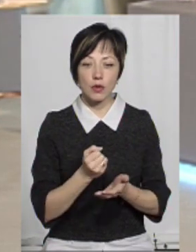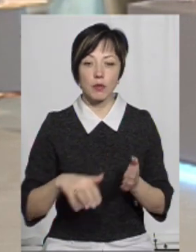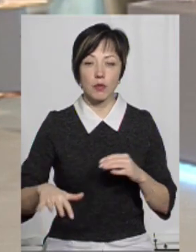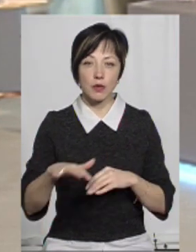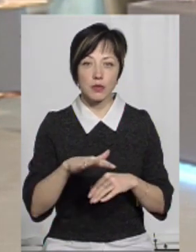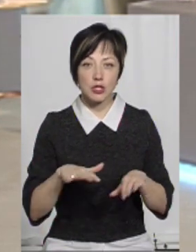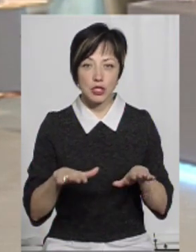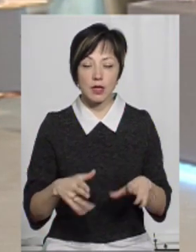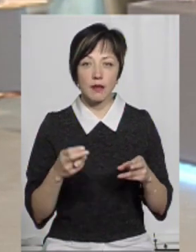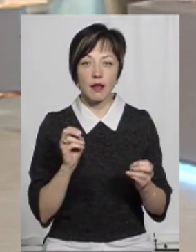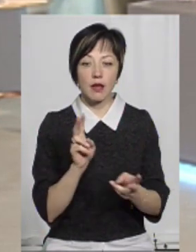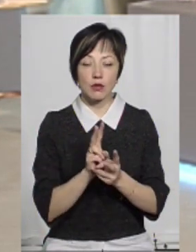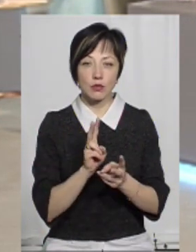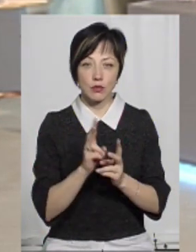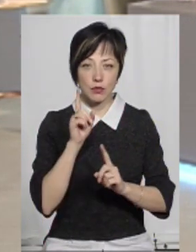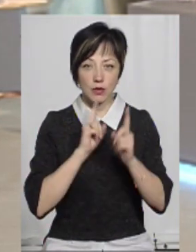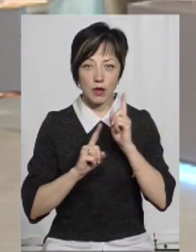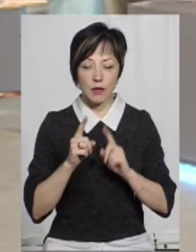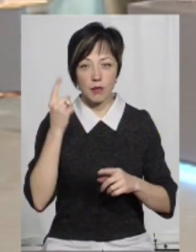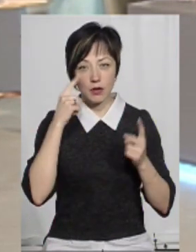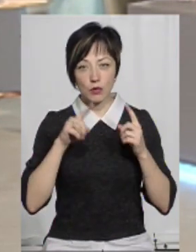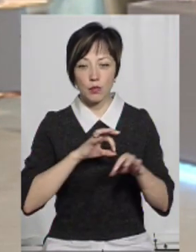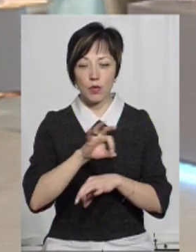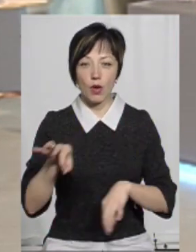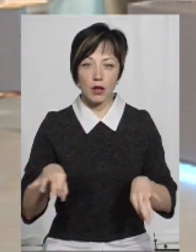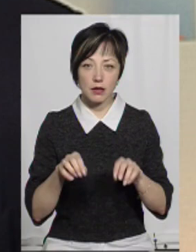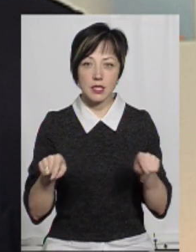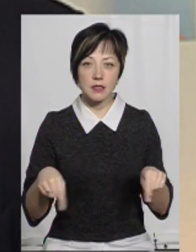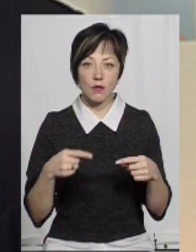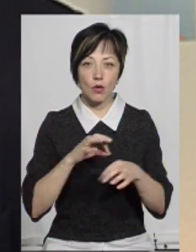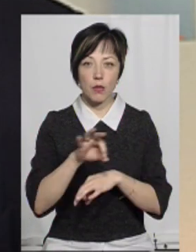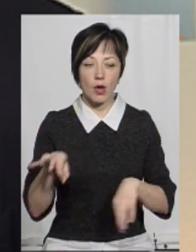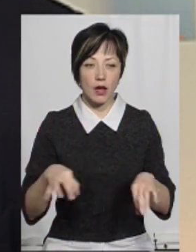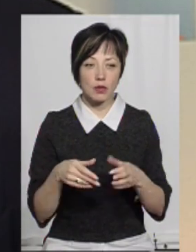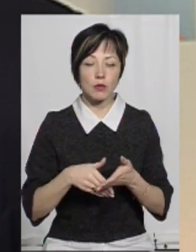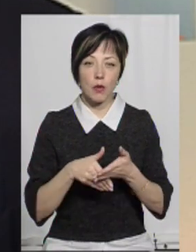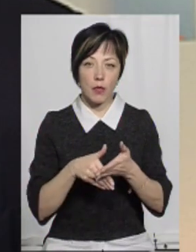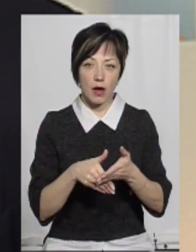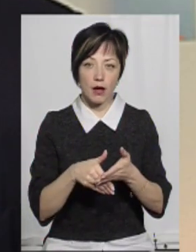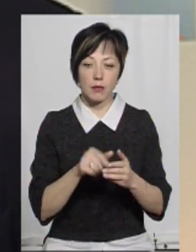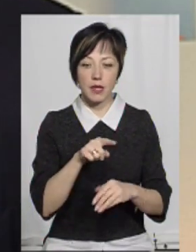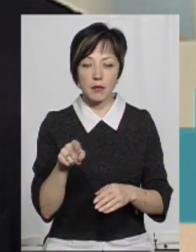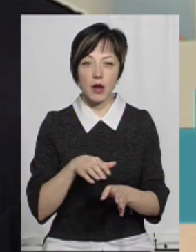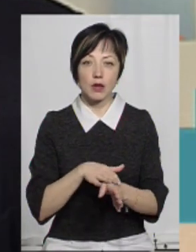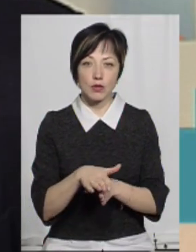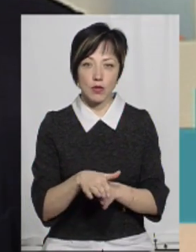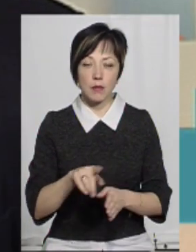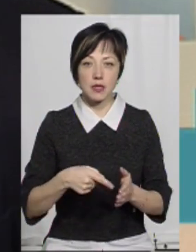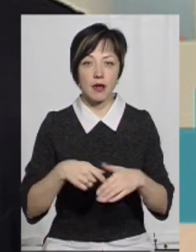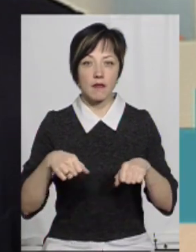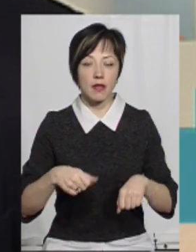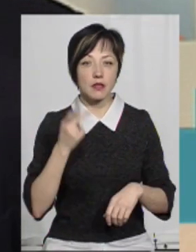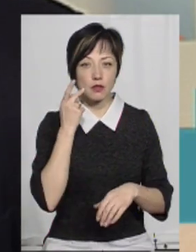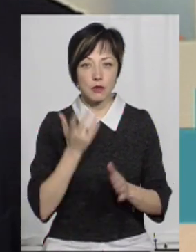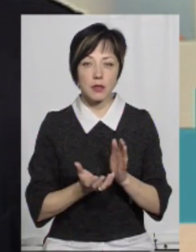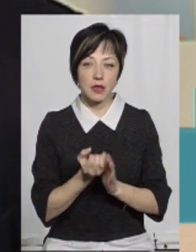їм приміщення, де робити збори, і вони придумують проекти, вони створюють проекти. Ми допомагаємо їм реалізовувати, міська влада